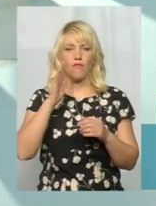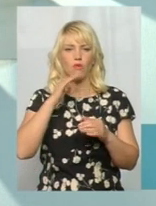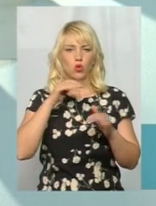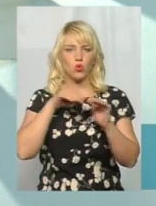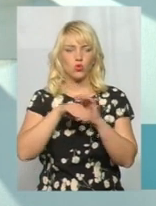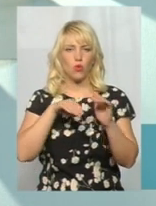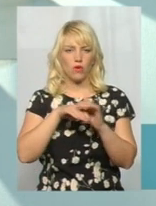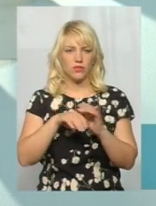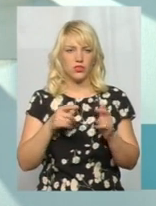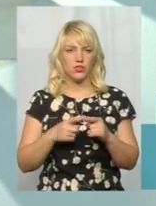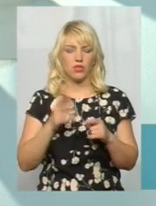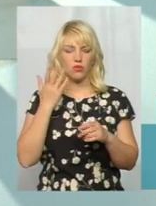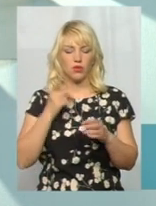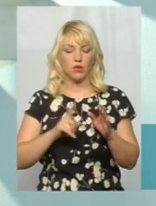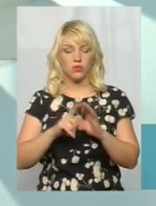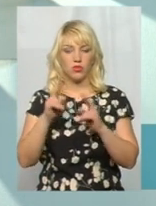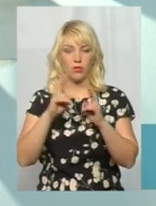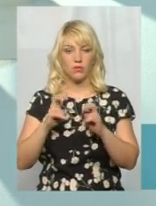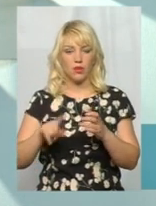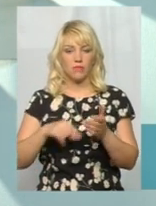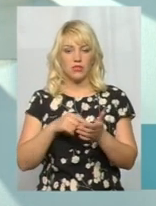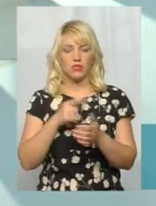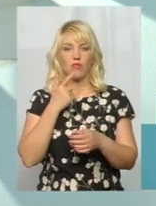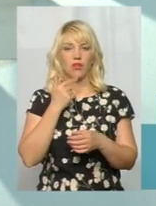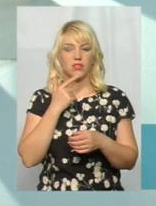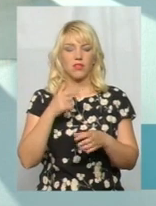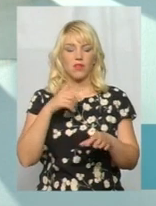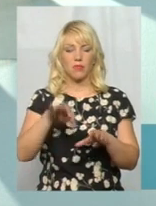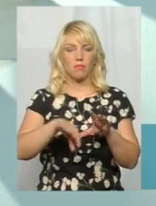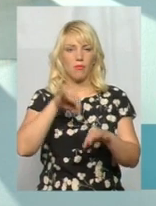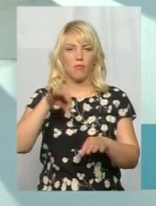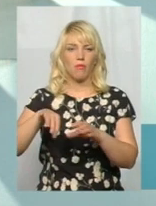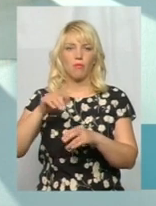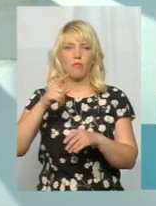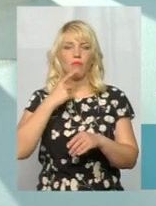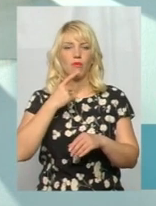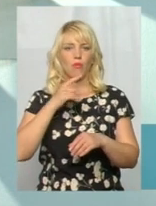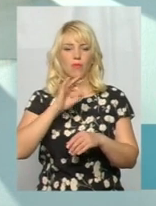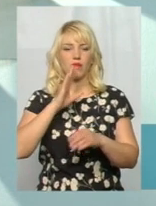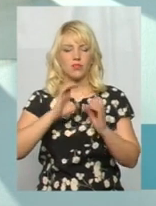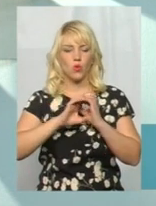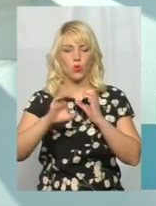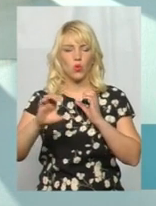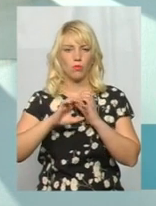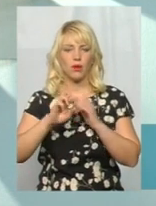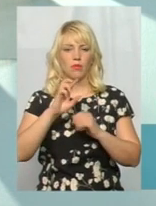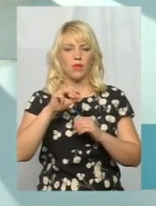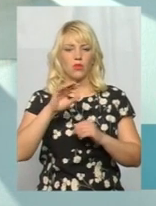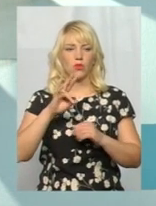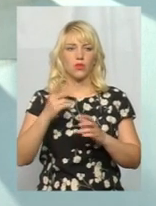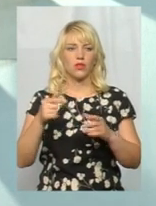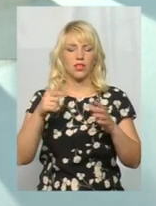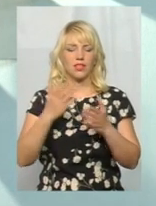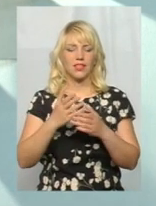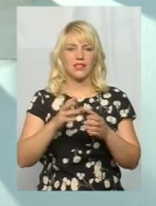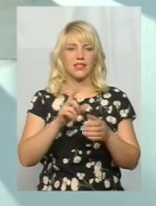Коли ми продовжили обстеження по місту Красилову, то ми відібрали проби із труби бетонної, якої скидаються зливові